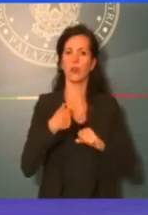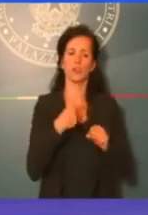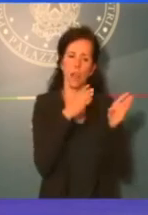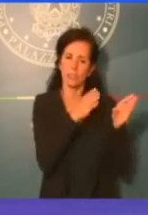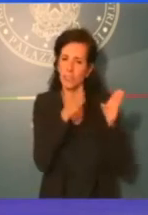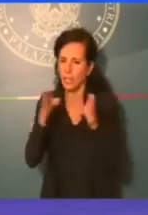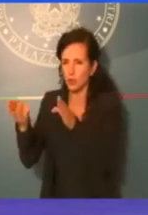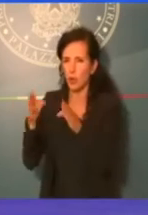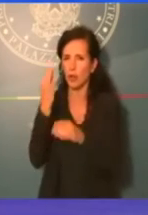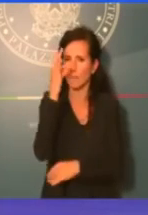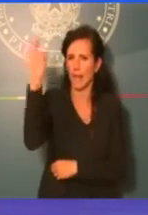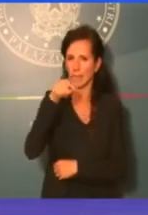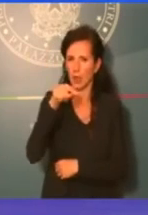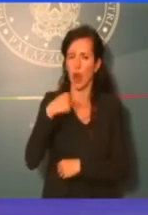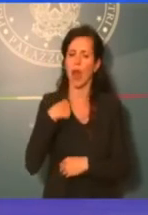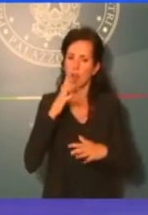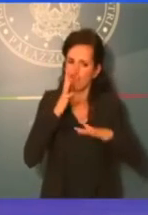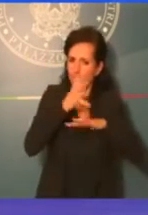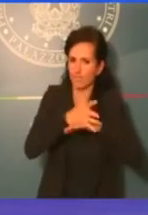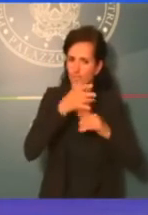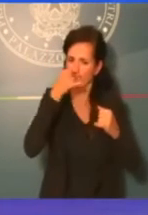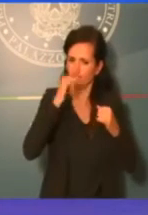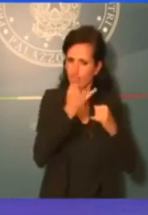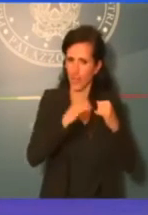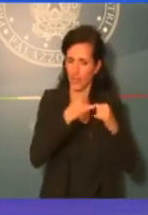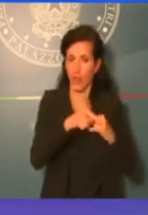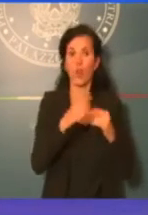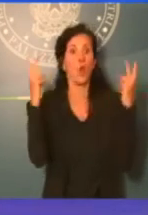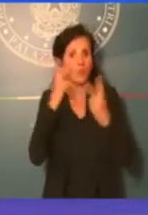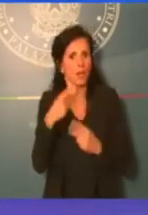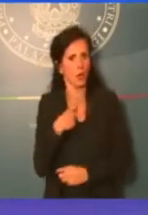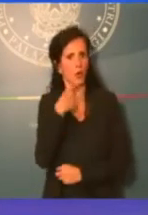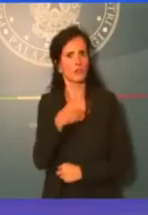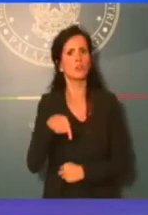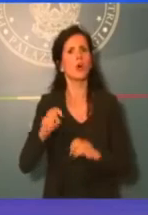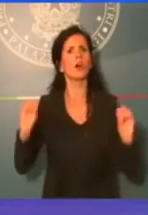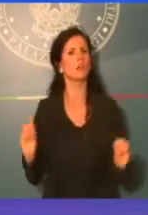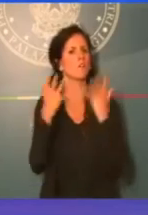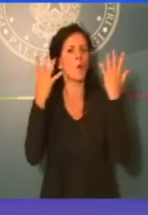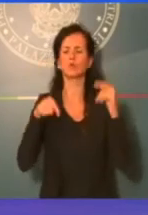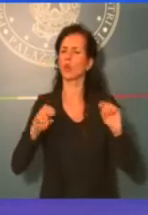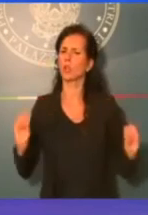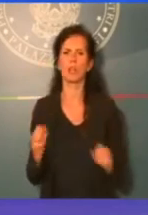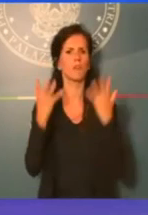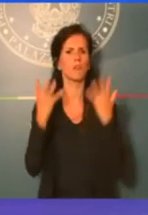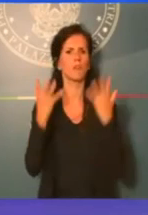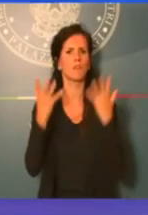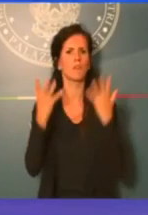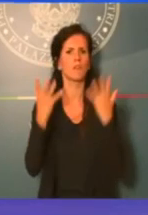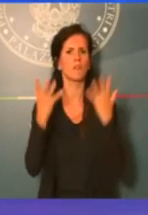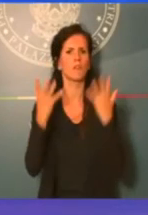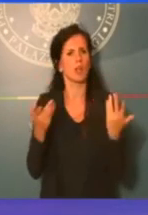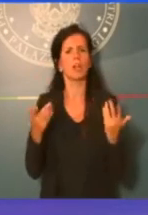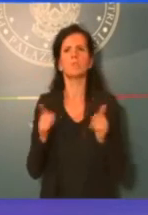in modo molto specifico. È una rivoluzione, io l definita una rivoluzione senza concessione all'enfasi. Lo è perché